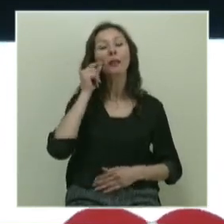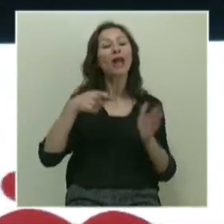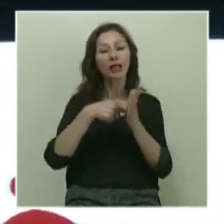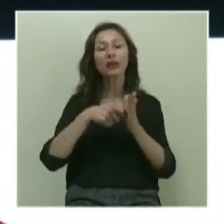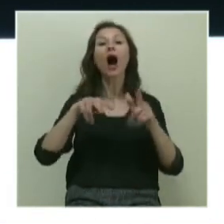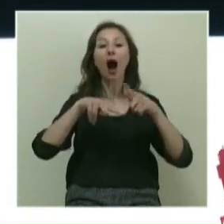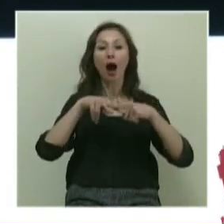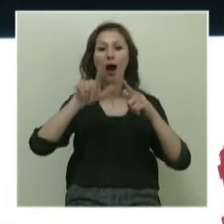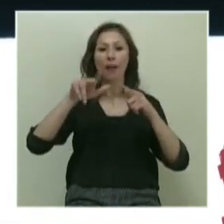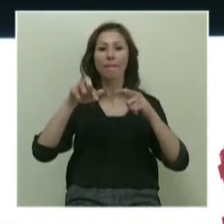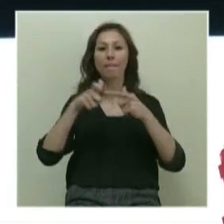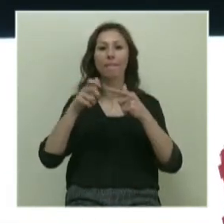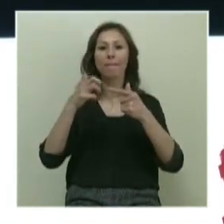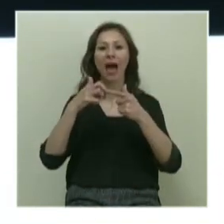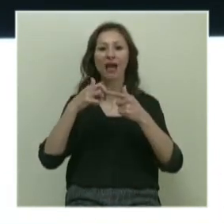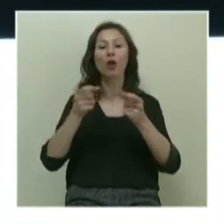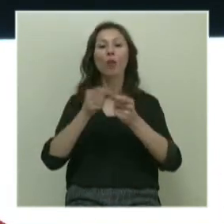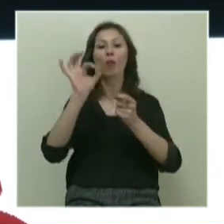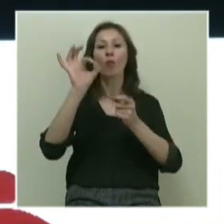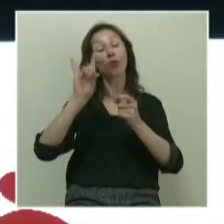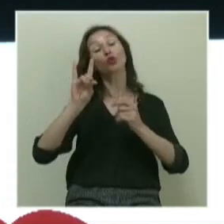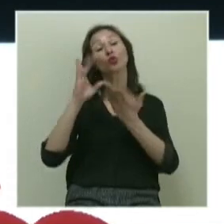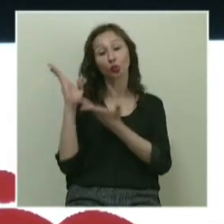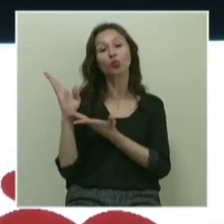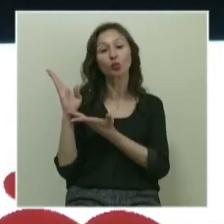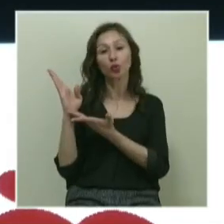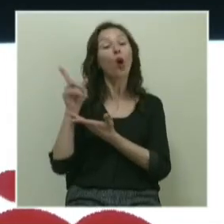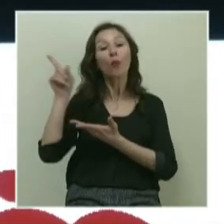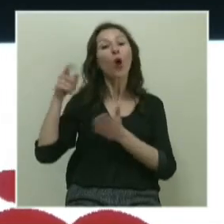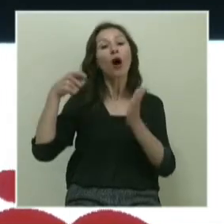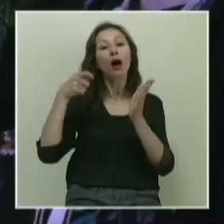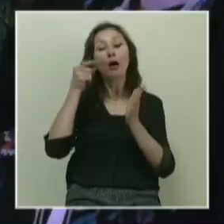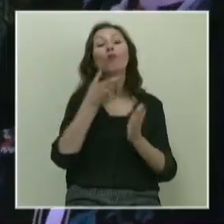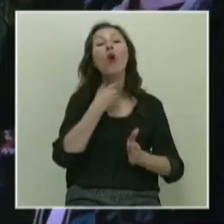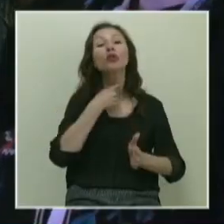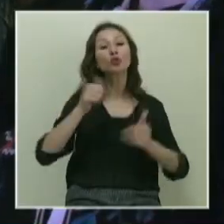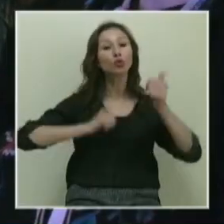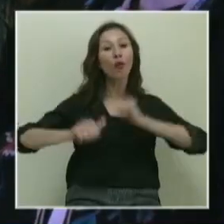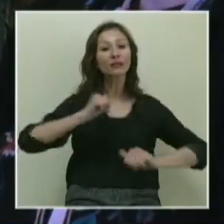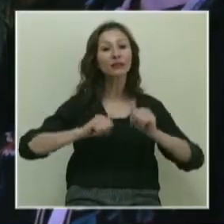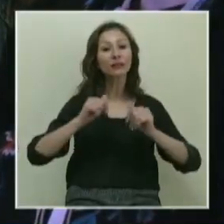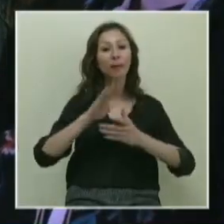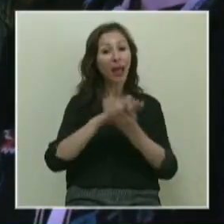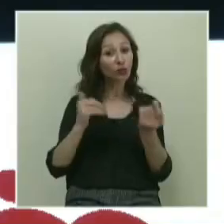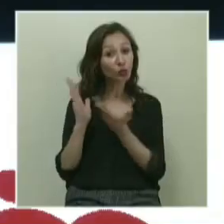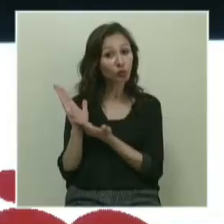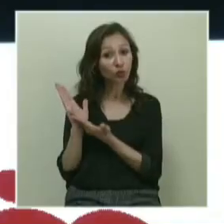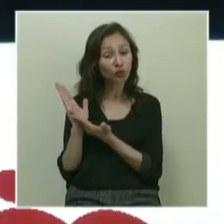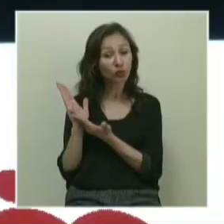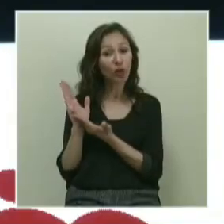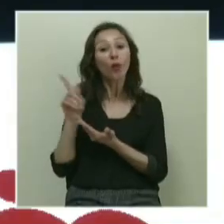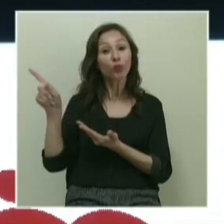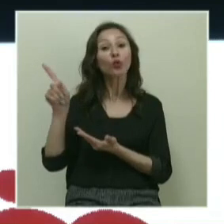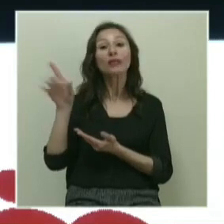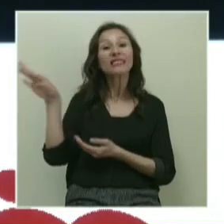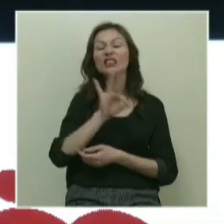Alper Bozkurt. Alper Bozkurt, Boğaziçi Üniversitesi mezunu. Özellikle